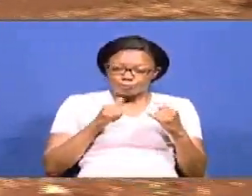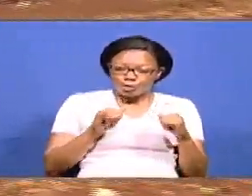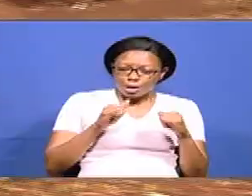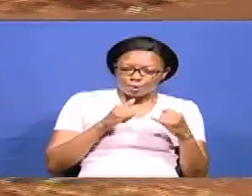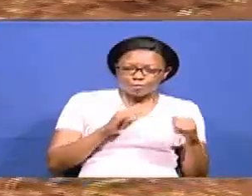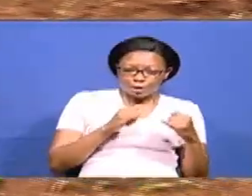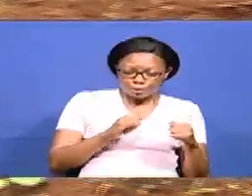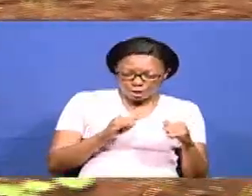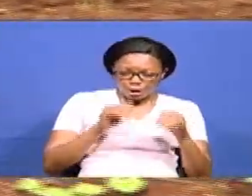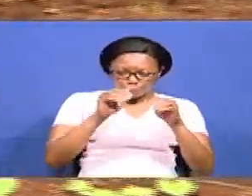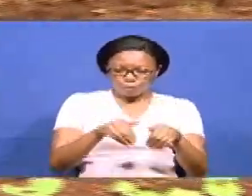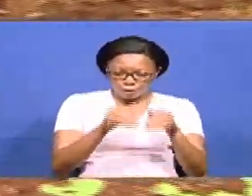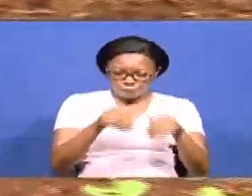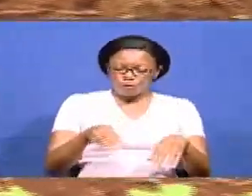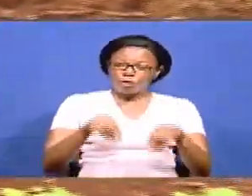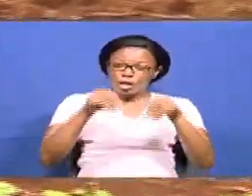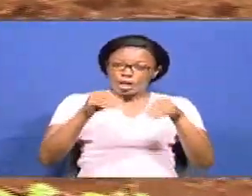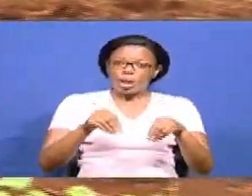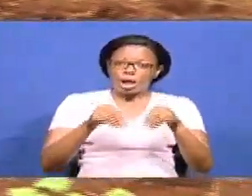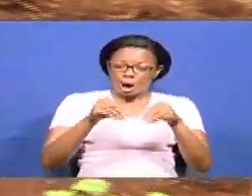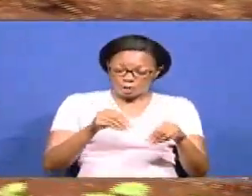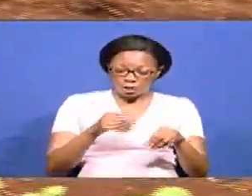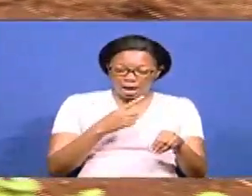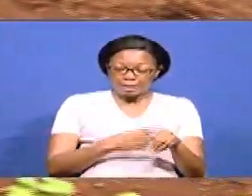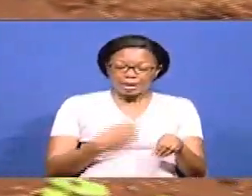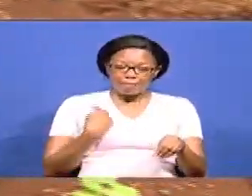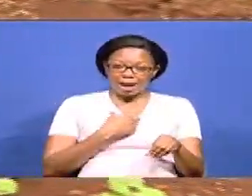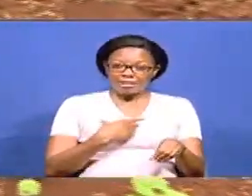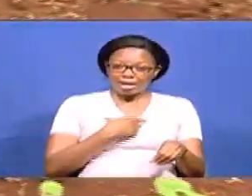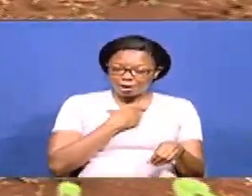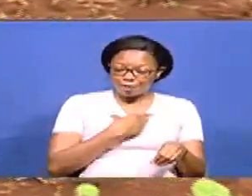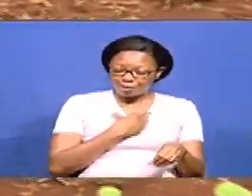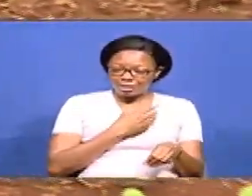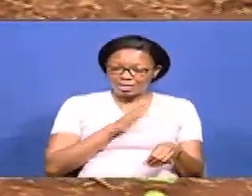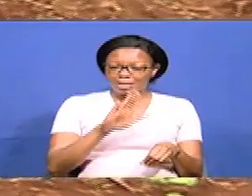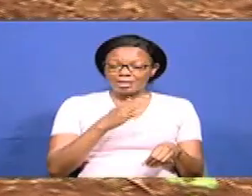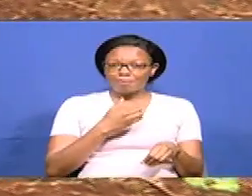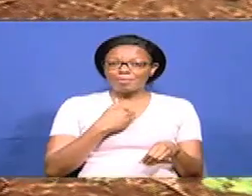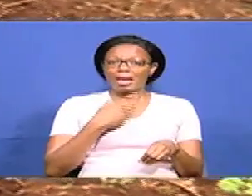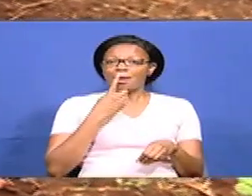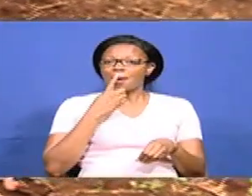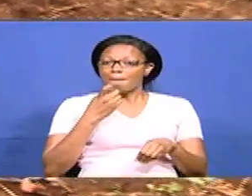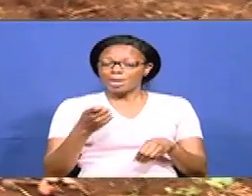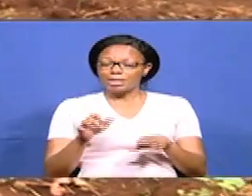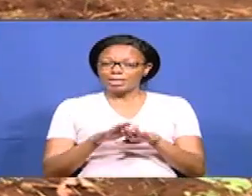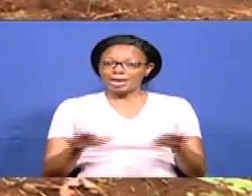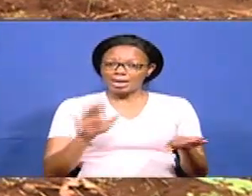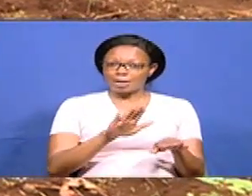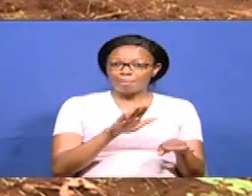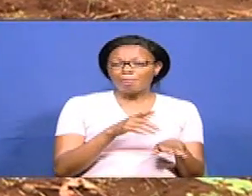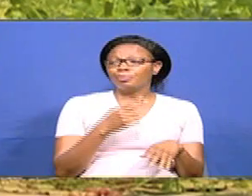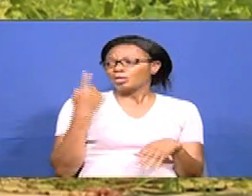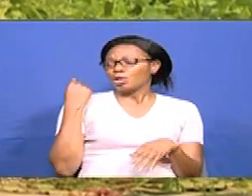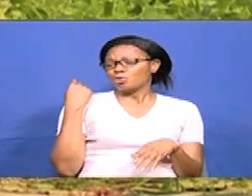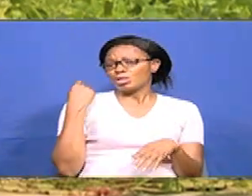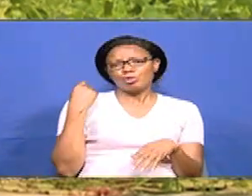kwenye ari yani cha kutumia mchanga. Hata tulipo mzuru. Halikuwa mepanda maharagwe kwani kilimu hiki cha hydroponik. Hamikianza